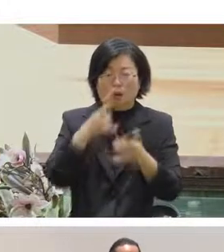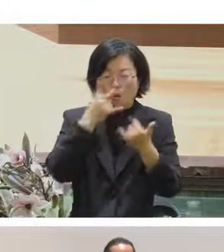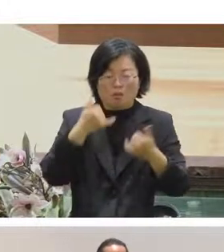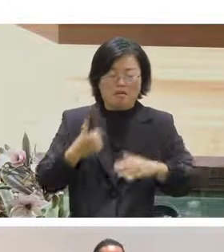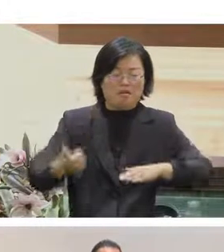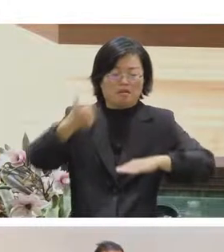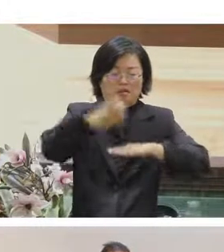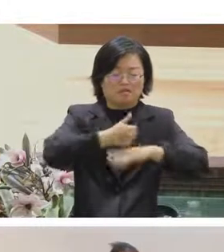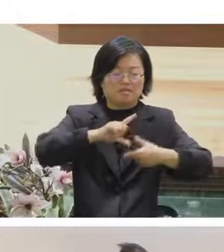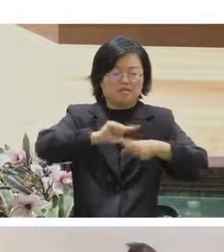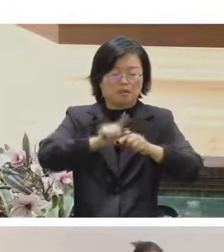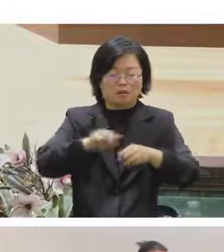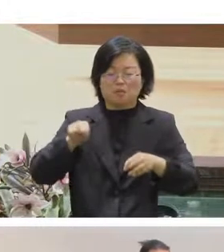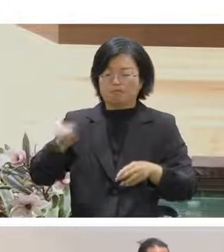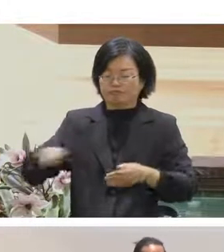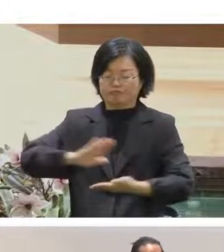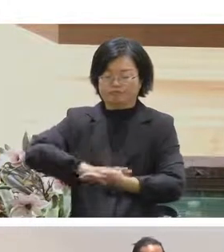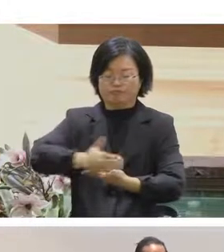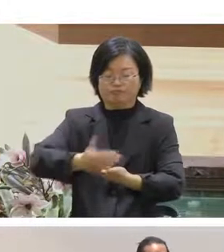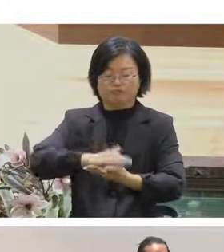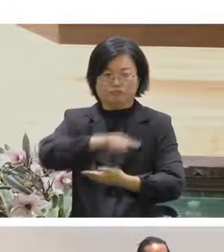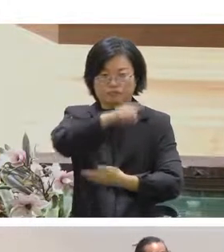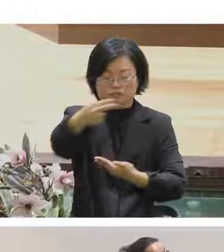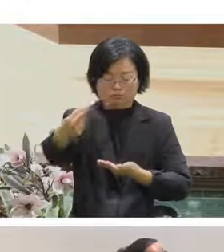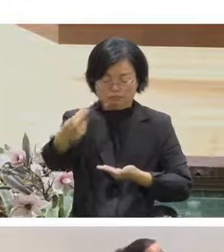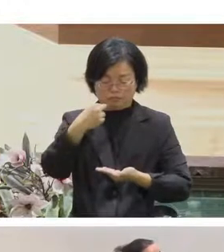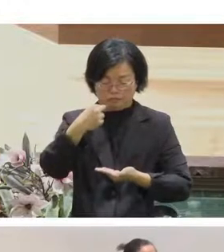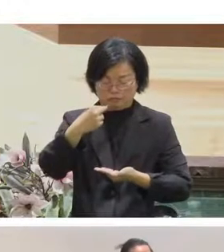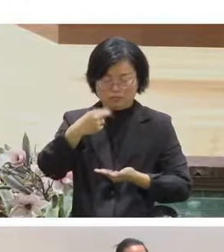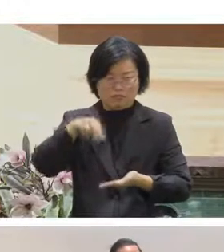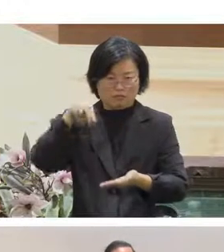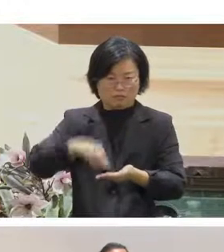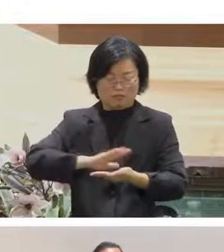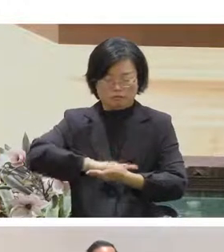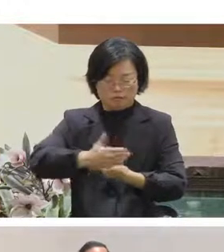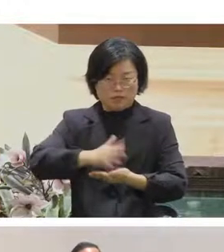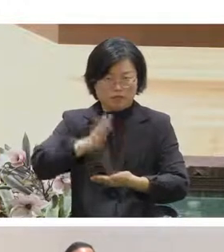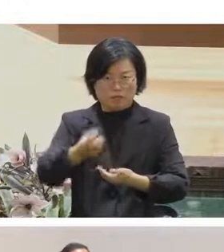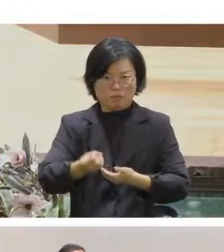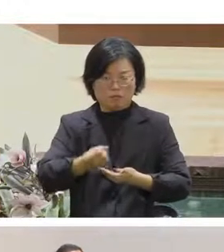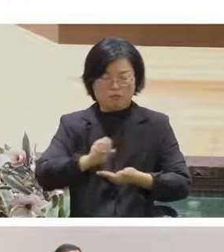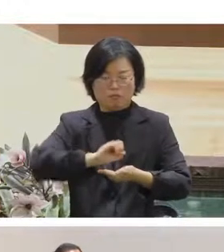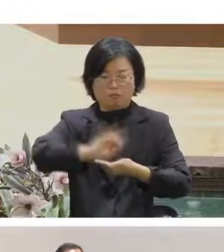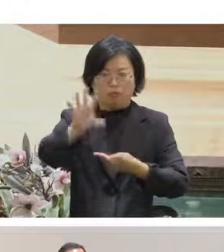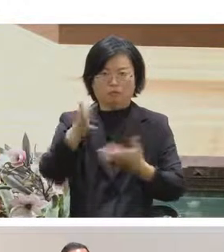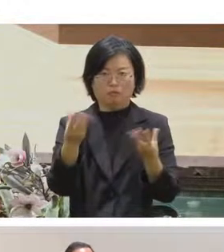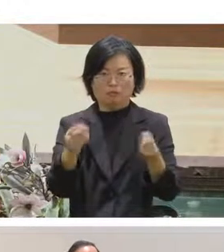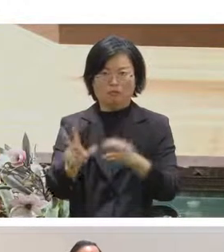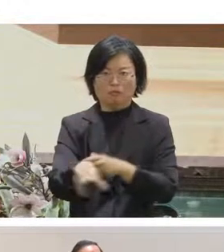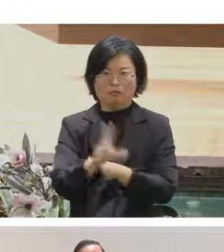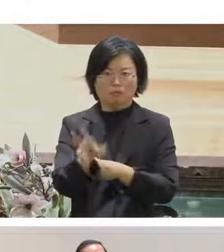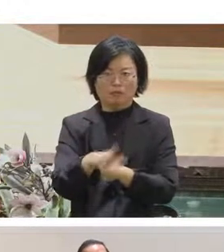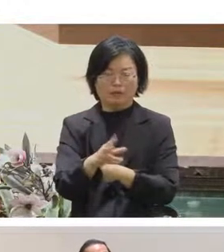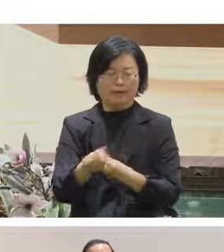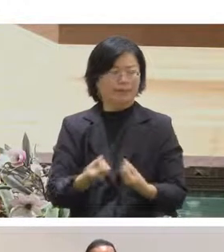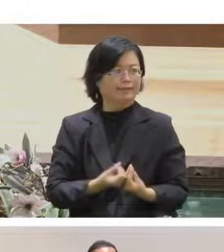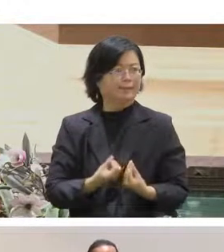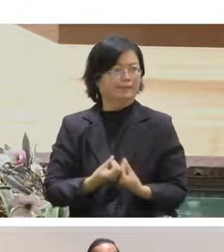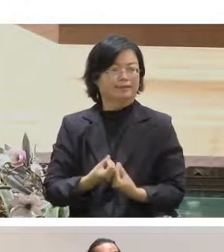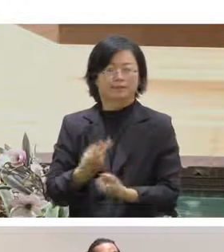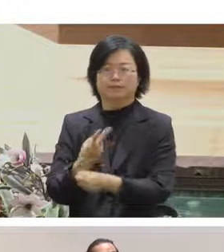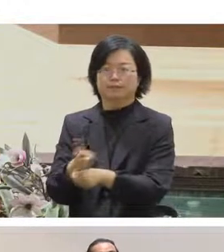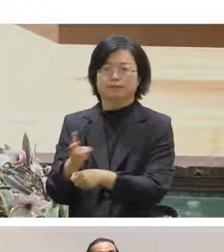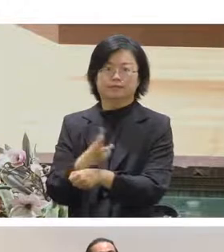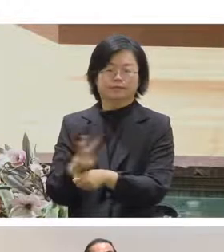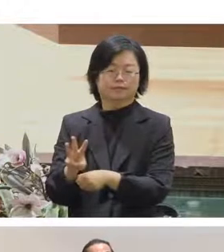然後我們大家就要盯著我在那邊插筆電然後插了之後發現沒有畫面在上面然後就尷尬兩三分鐘這樣可是在線上直播不會就是